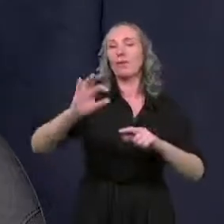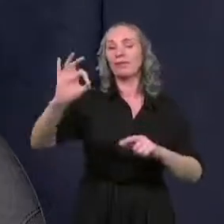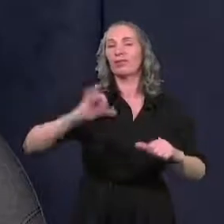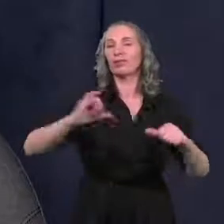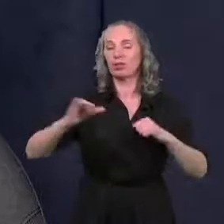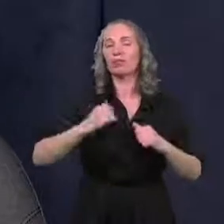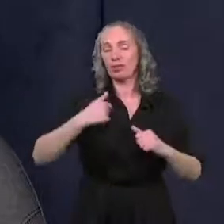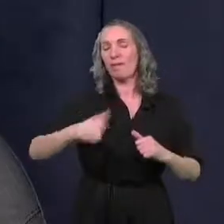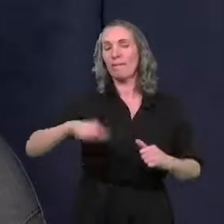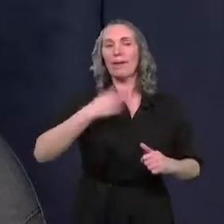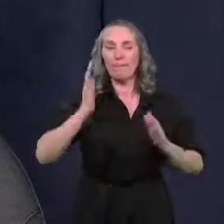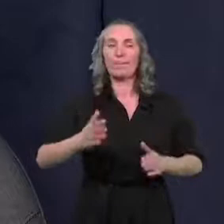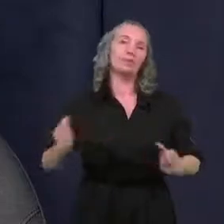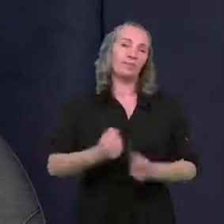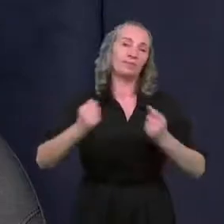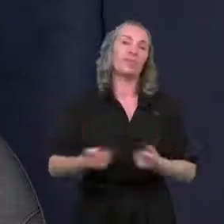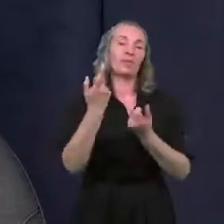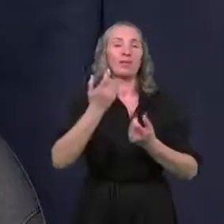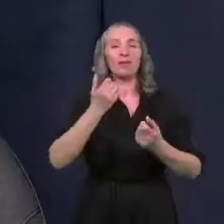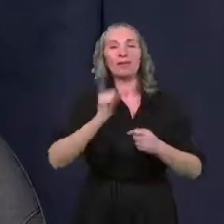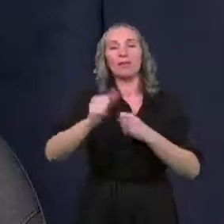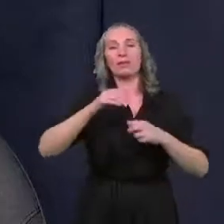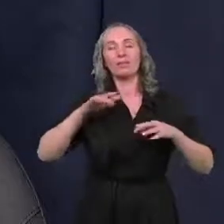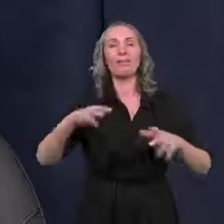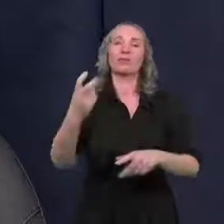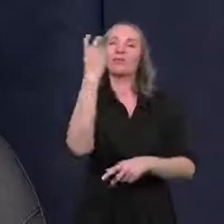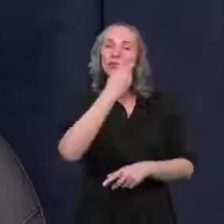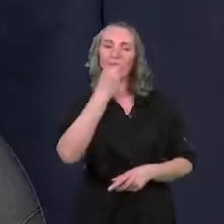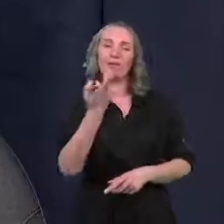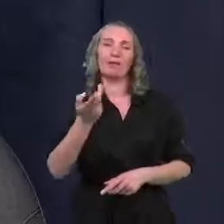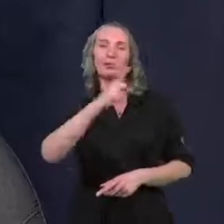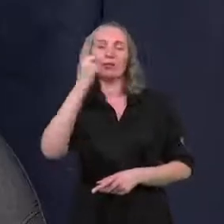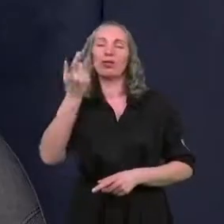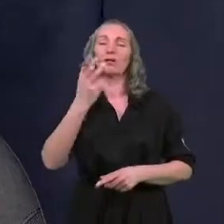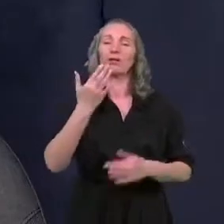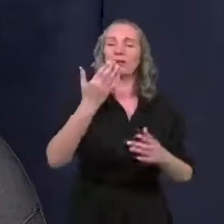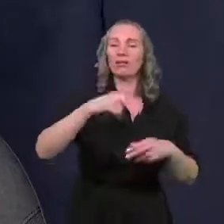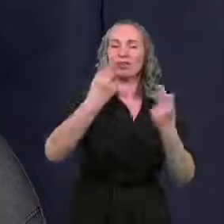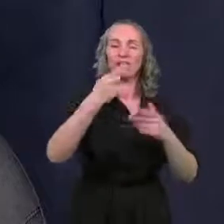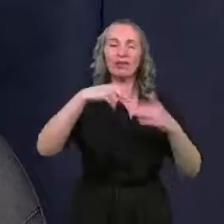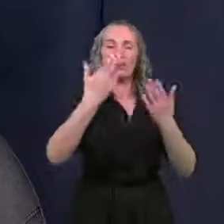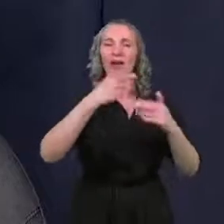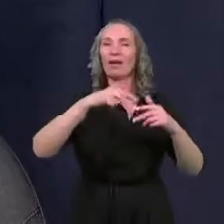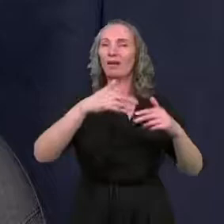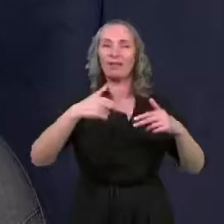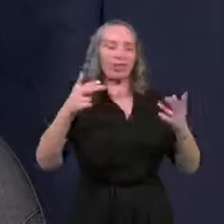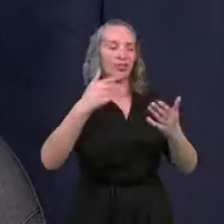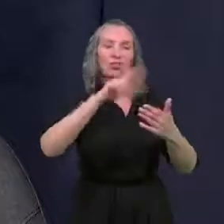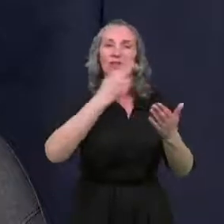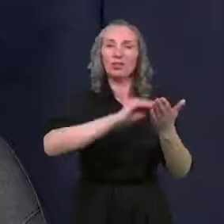oczywiście robić, bo widzimy, że jest coraz większe zainteresowanie. Ja codziennie podpisuję kilka bądź kilkanaście umów na